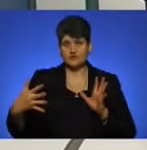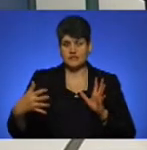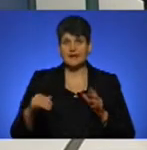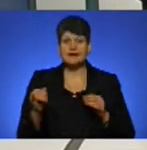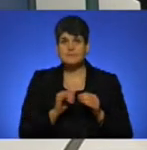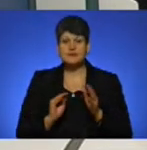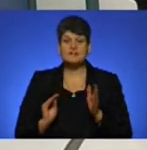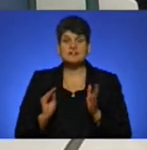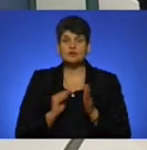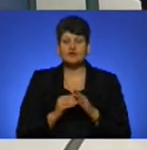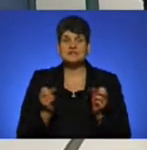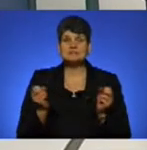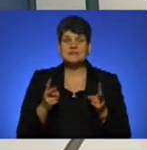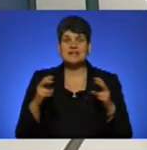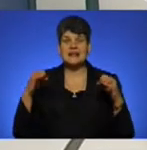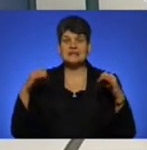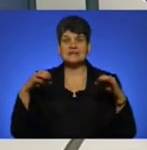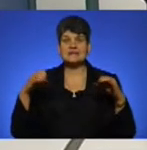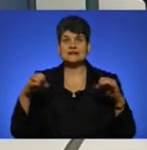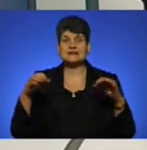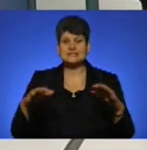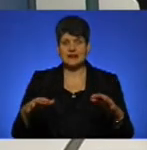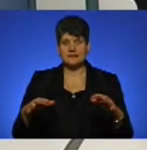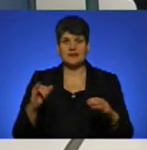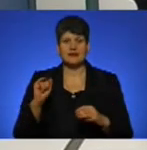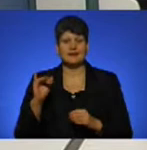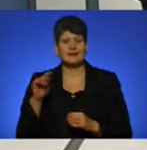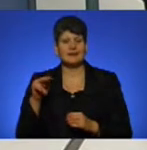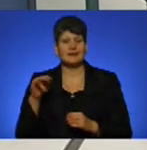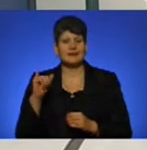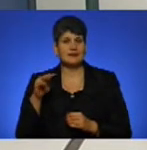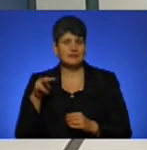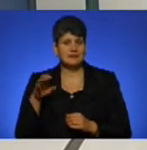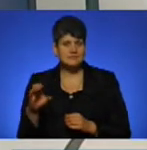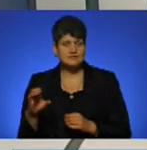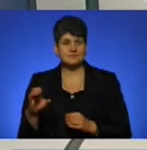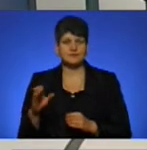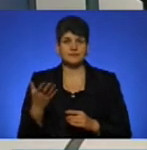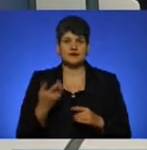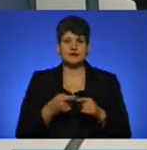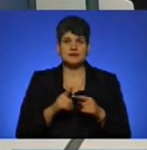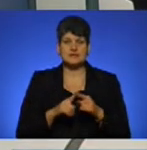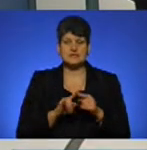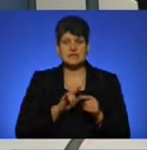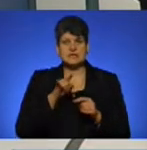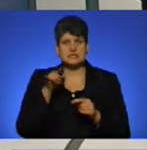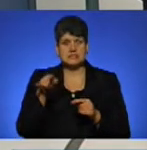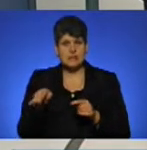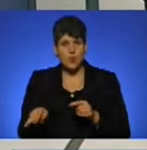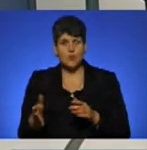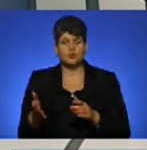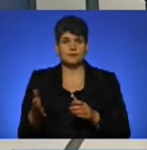встановлення спеціальних систем, таких як ІЛС – інструментальна система заходу на посадки,